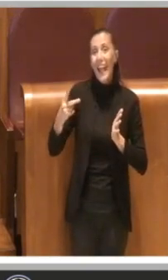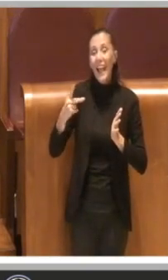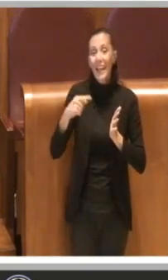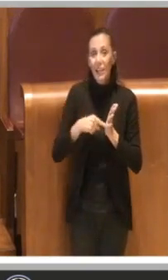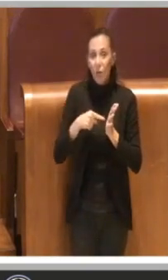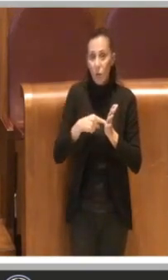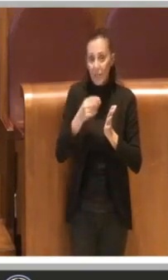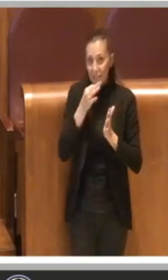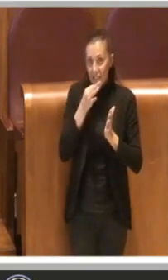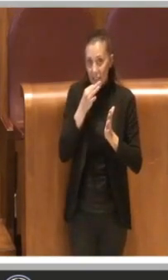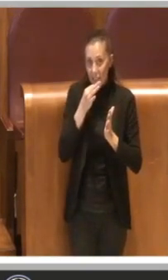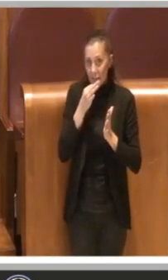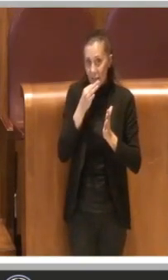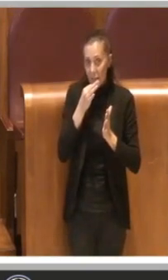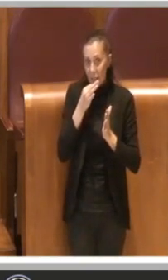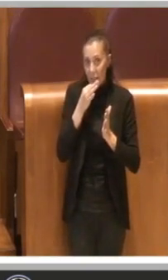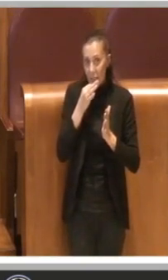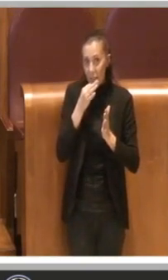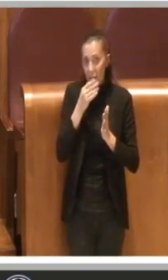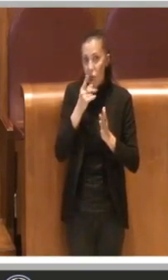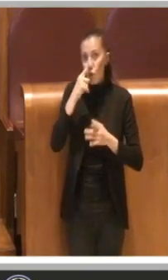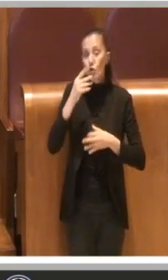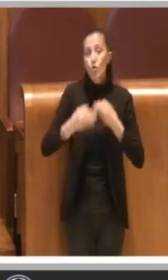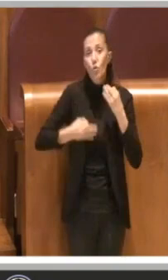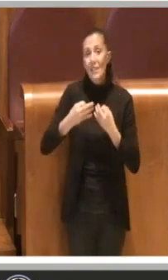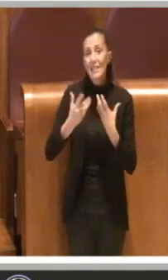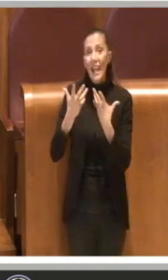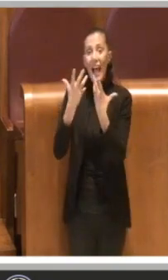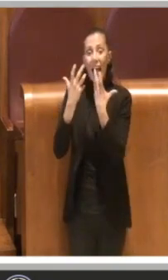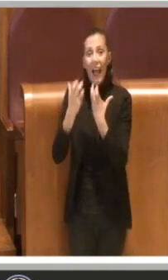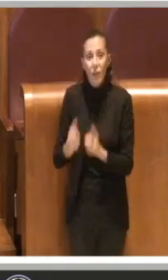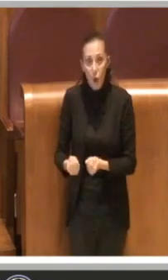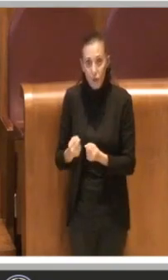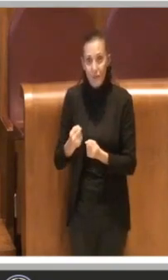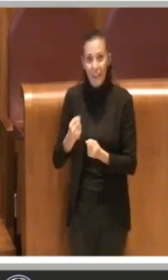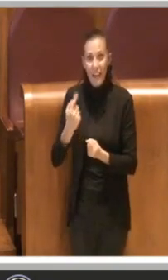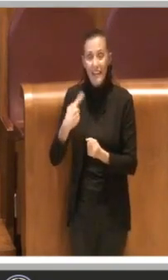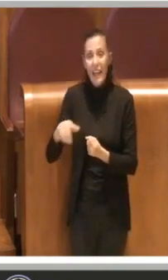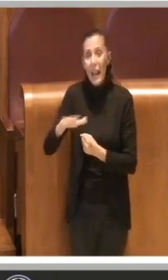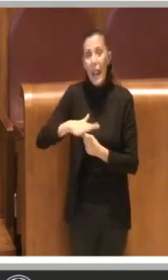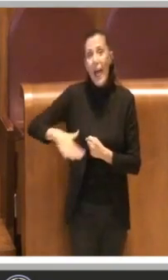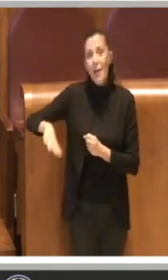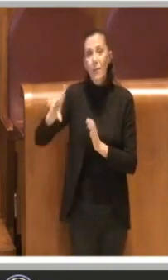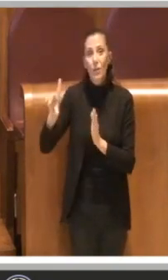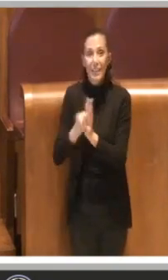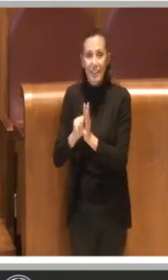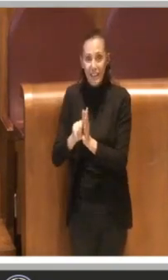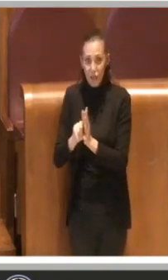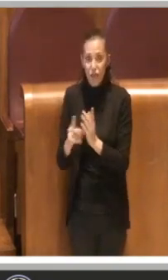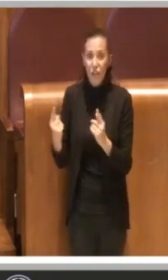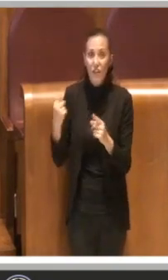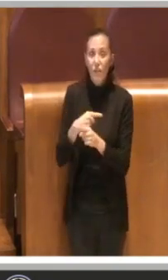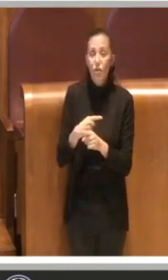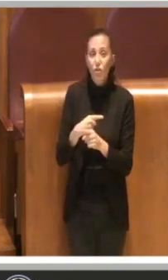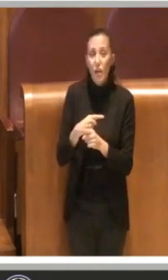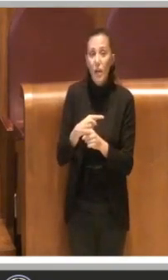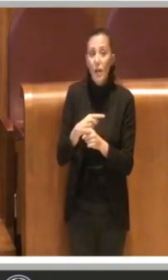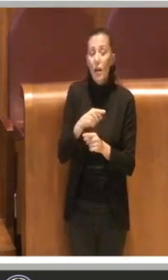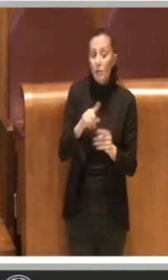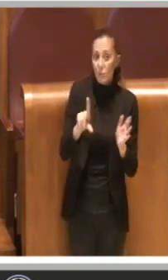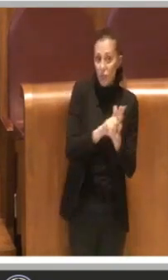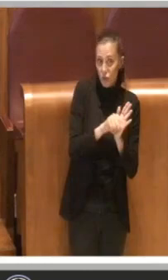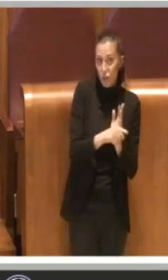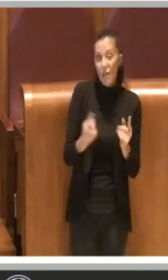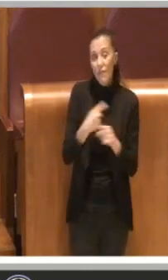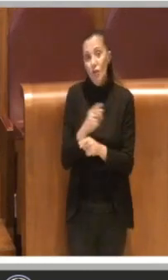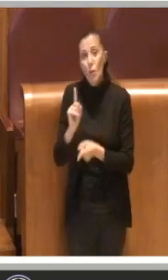il giurista adotta nell'ambito di regolamenti e leggi. La discrezionalità politica è ben altra